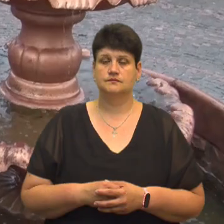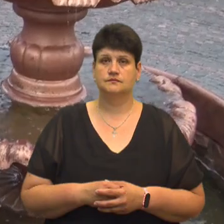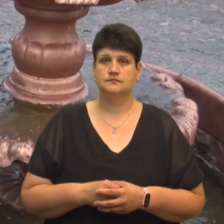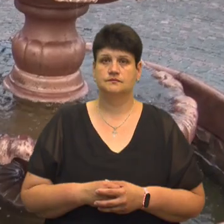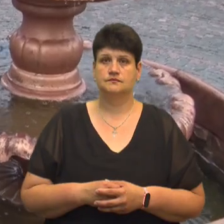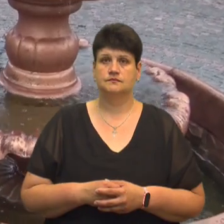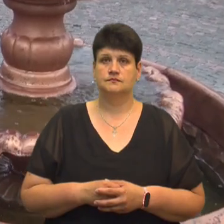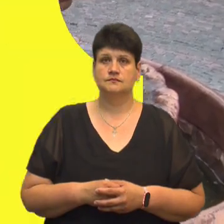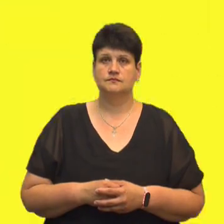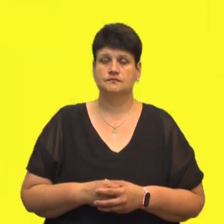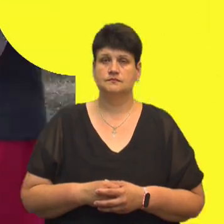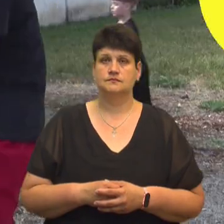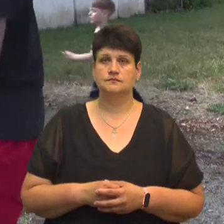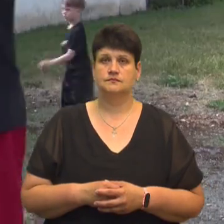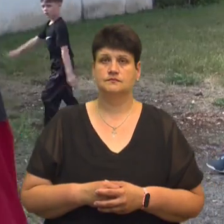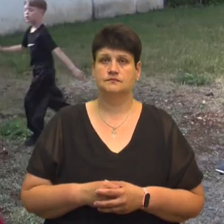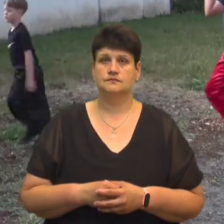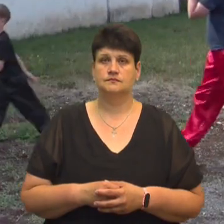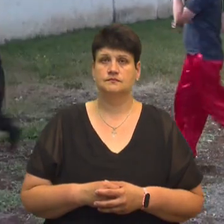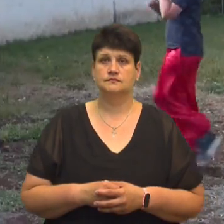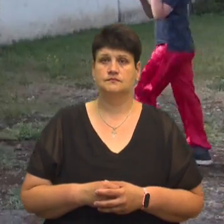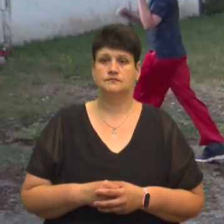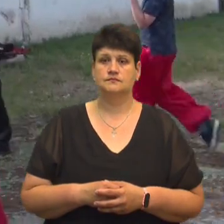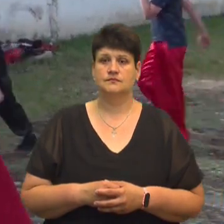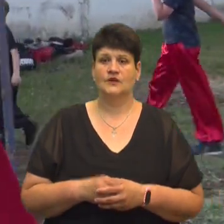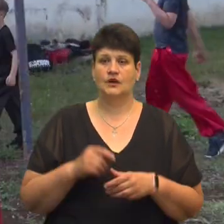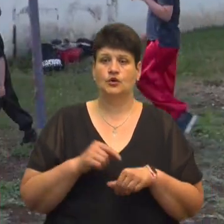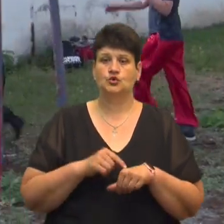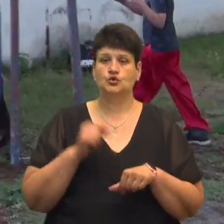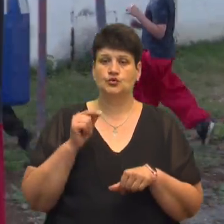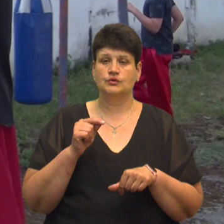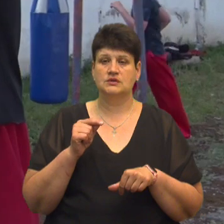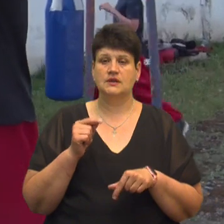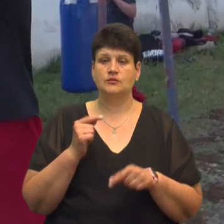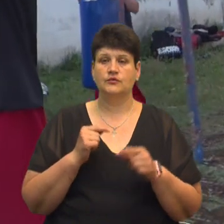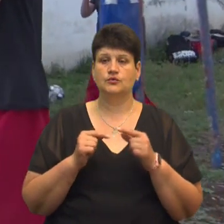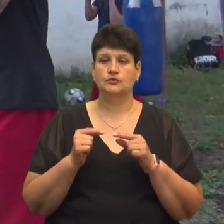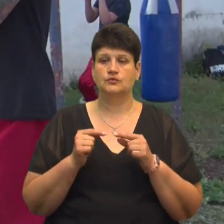Тернопіль. Значить навкрес, торкнулися пяточки і вернули ручку.